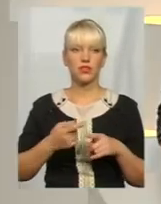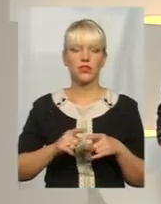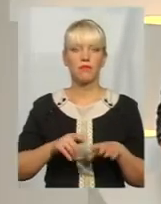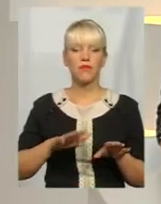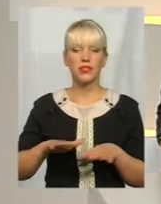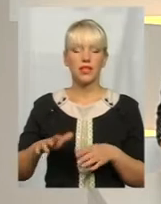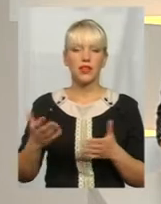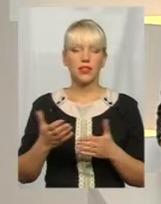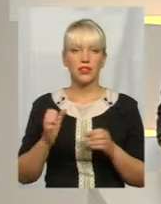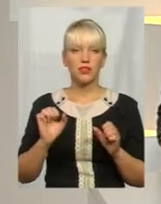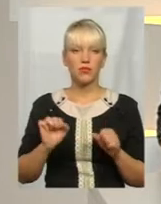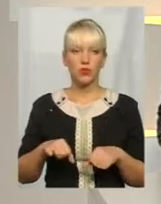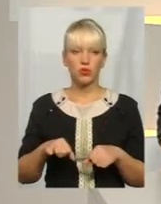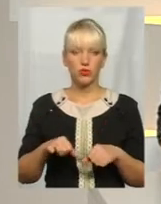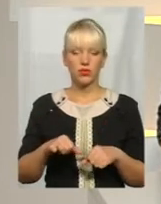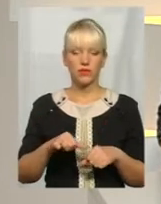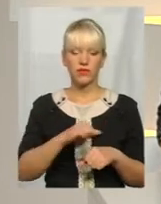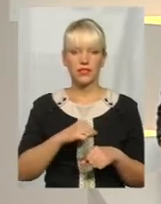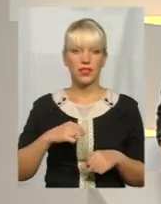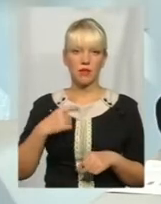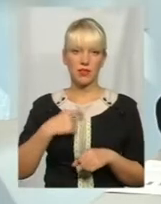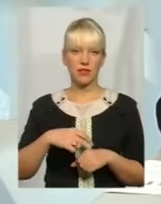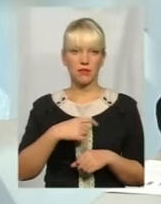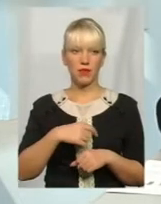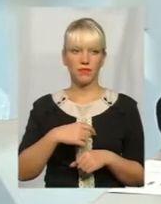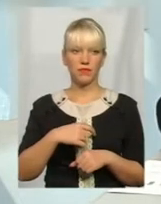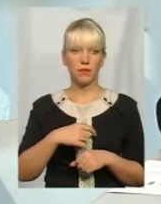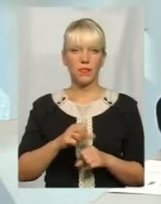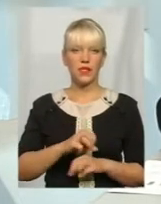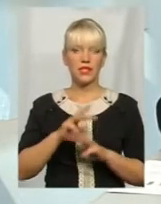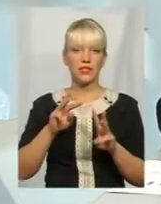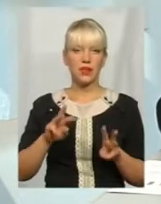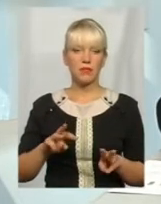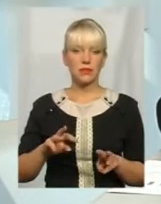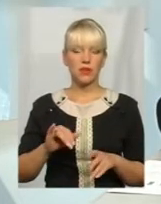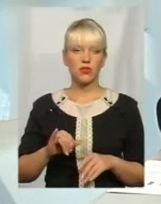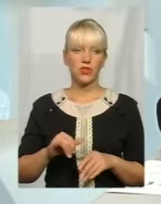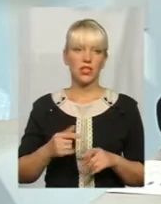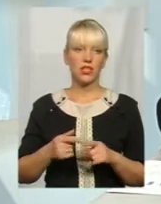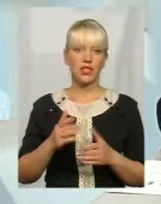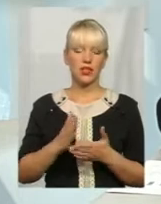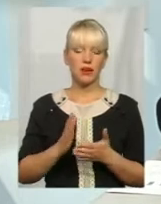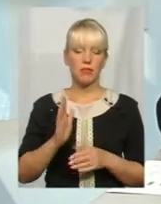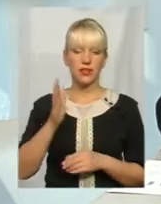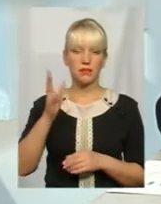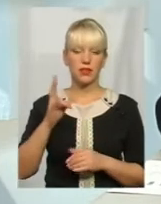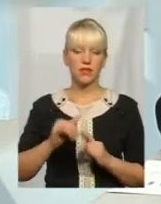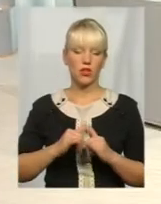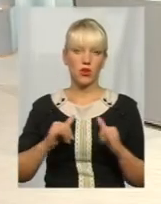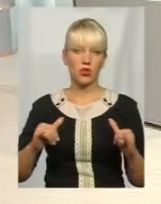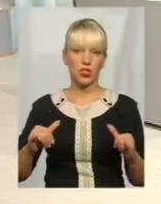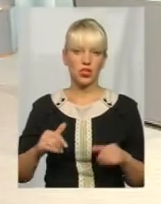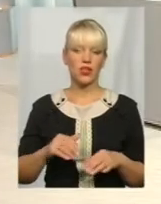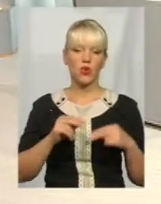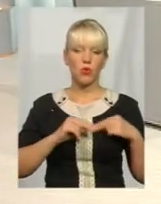місця, які зможуть самі себе забезпечувати, і, в принципі, є перспектива розширення робочих